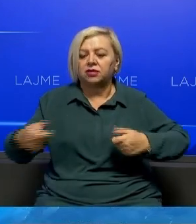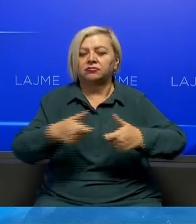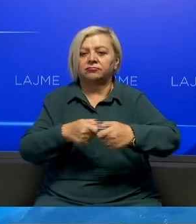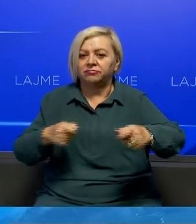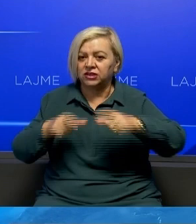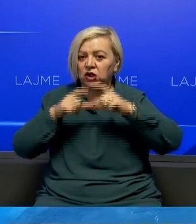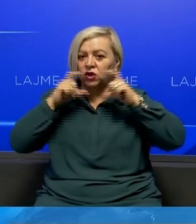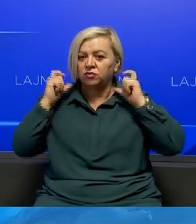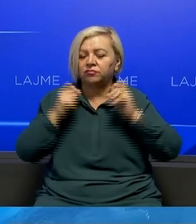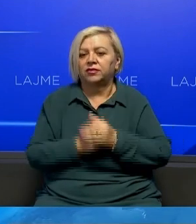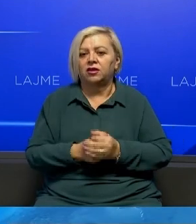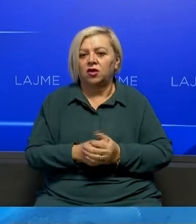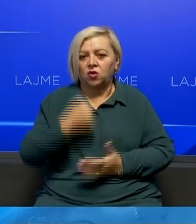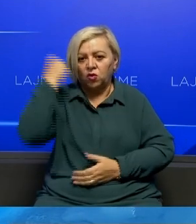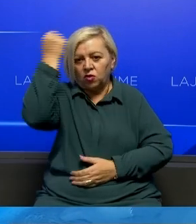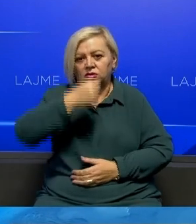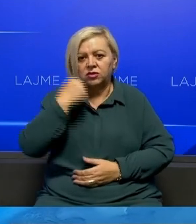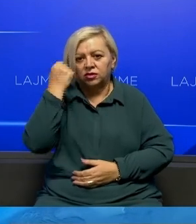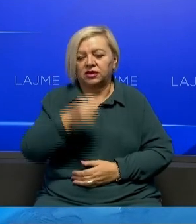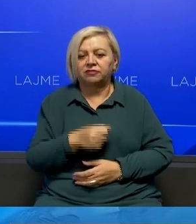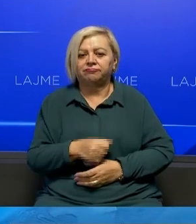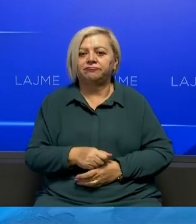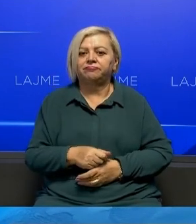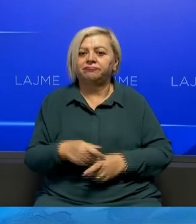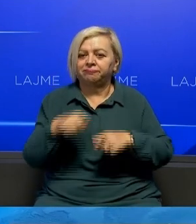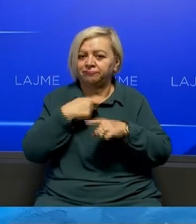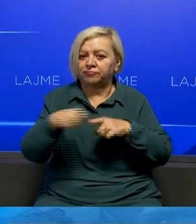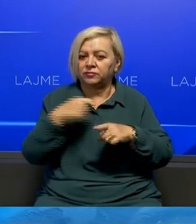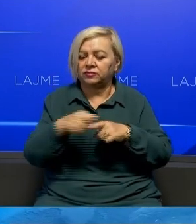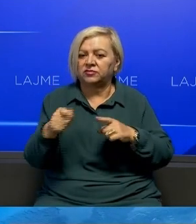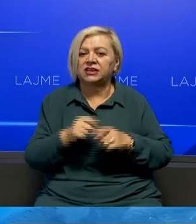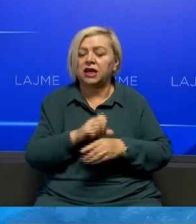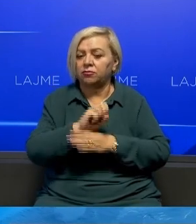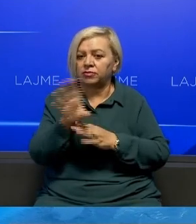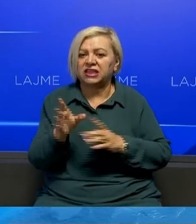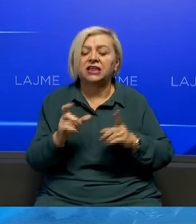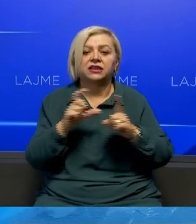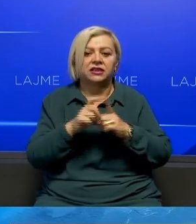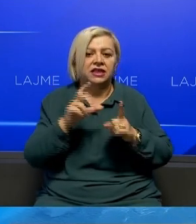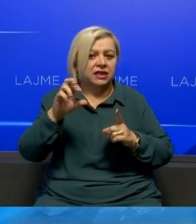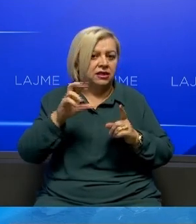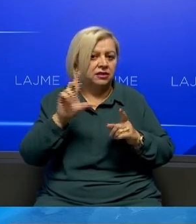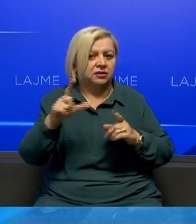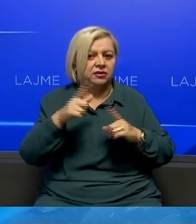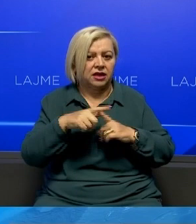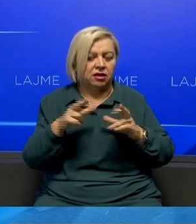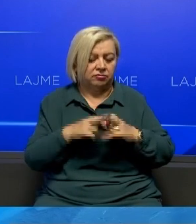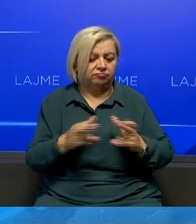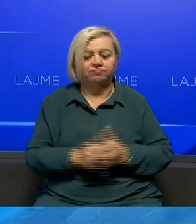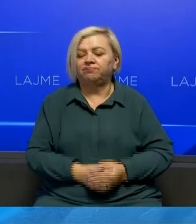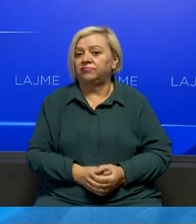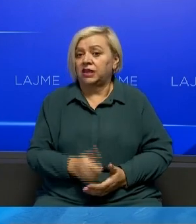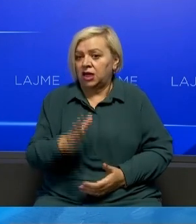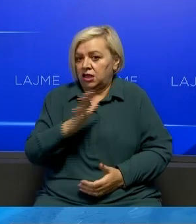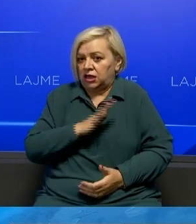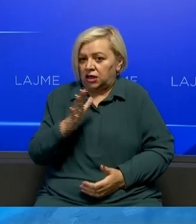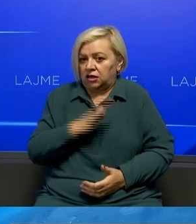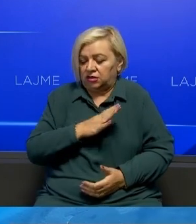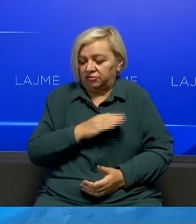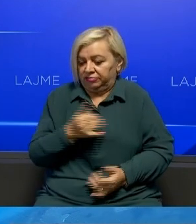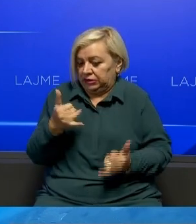arrin Ta kaloj Variantin delta Variantin matë rezikshum Dhe rritani Ma